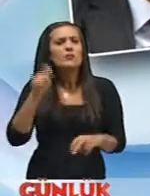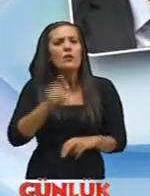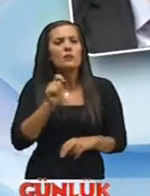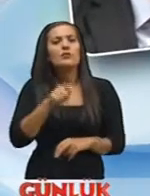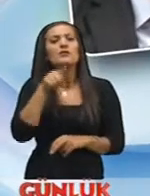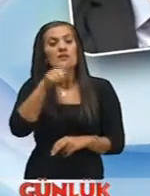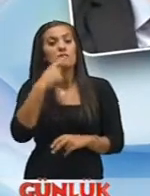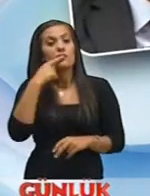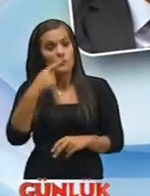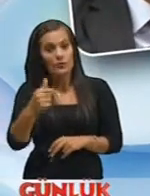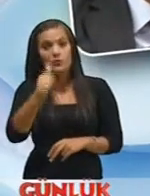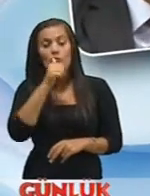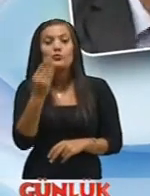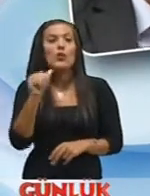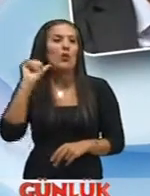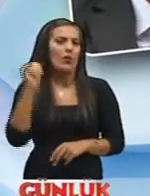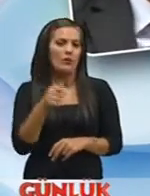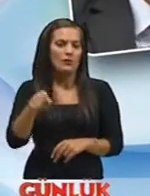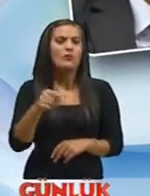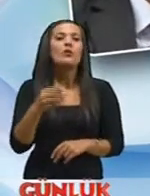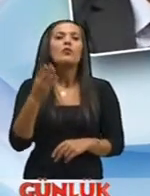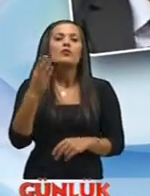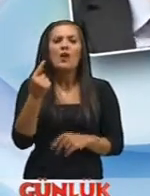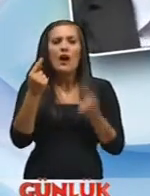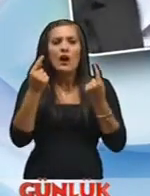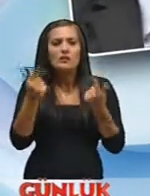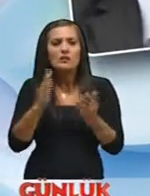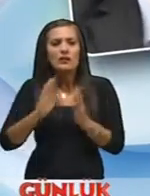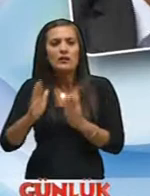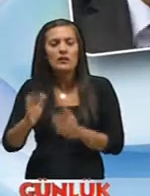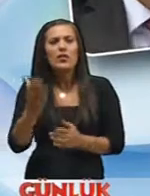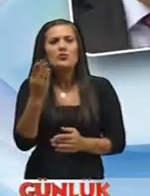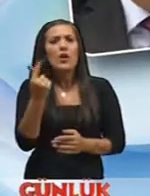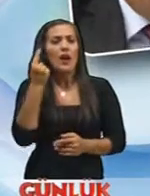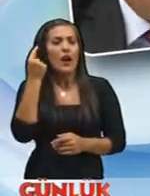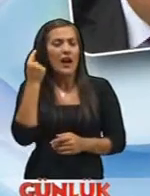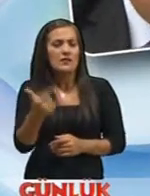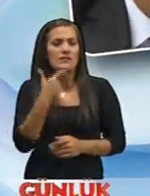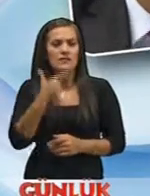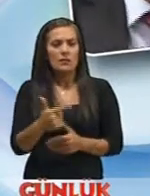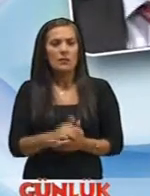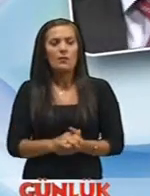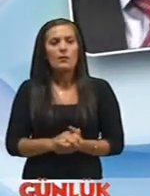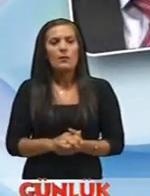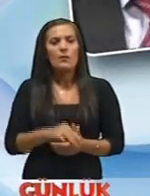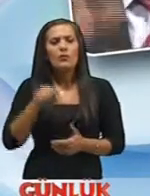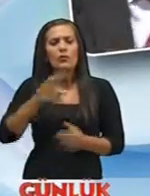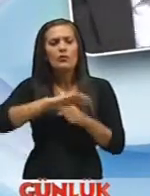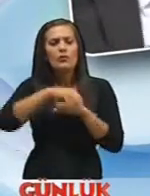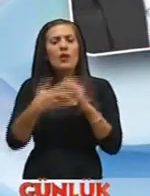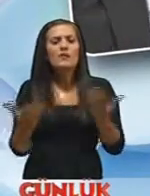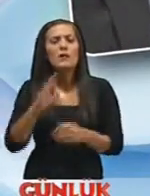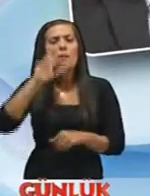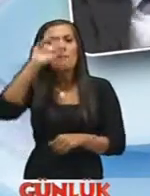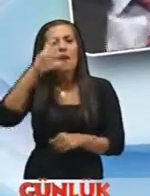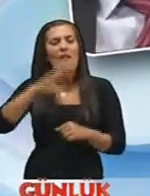Çünkü siz diyorsunuz ki su Çok kıymetli Çok önemli ve çok azalıyor Çok kıt Çok kıt Bakın Dünya aslında mavi